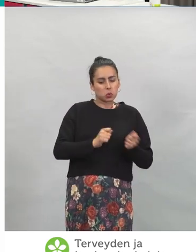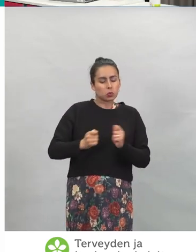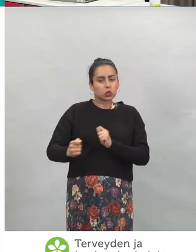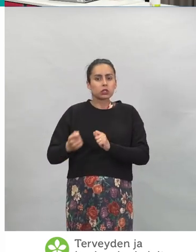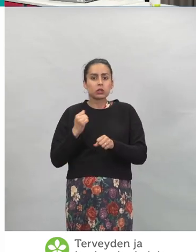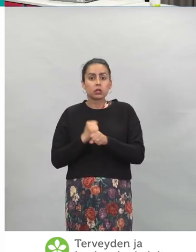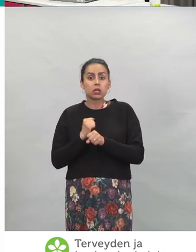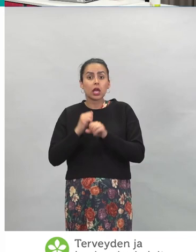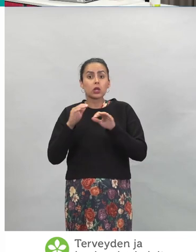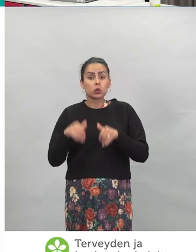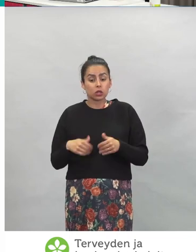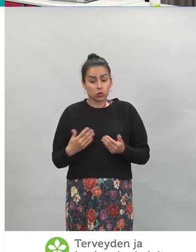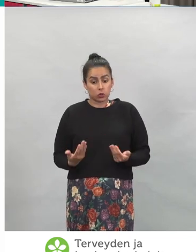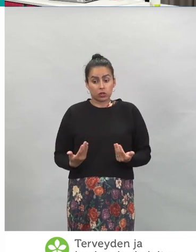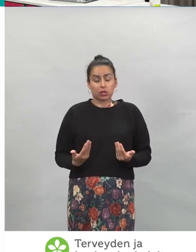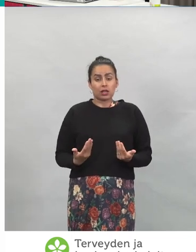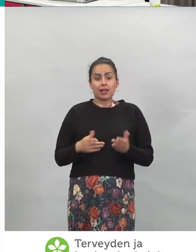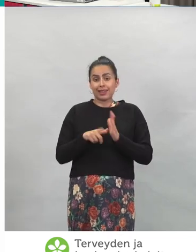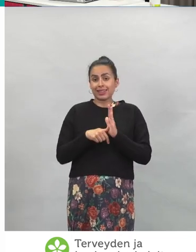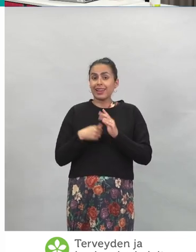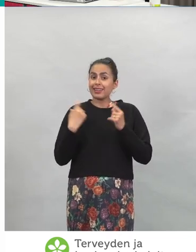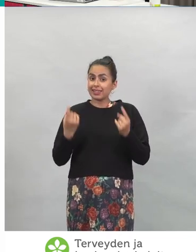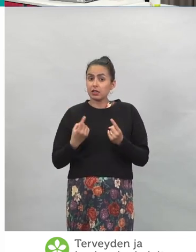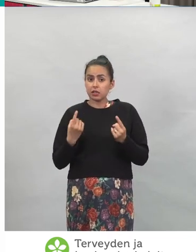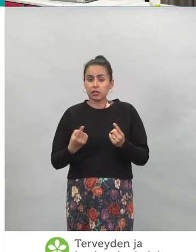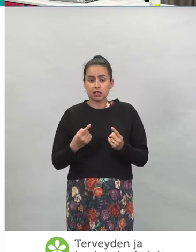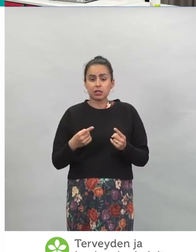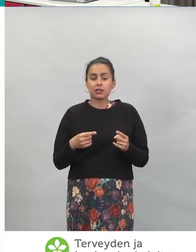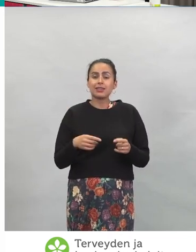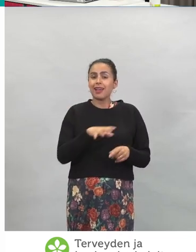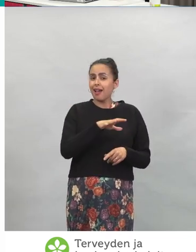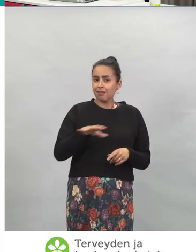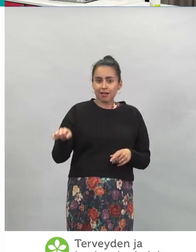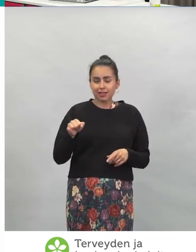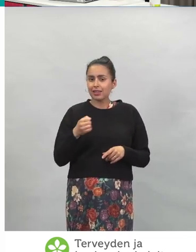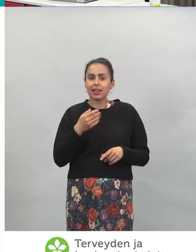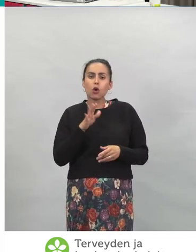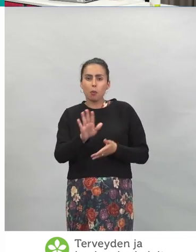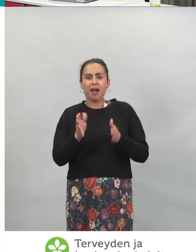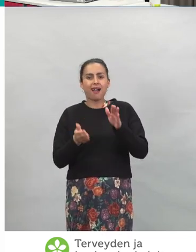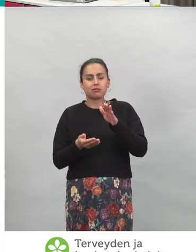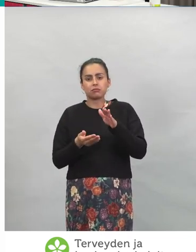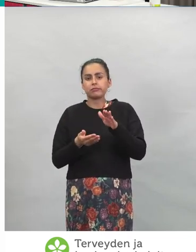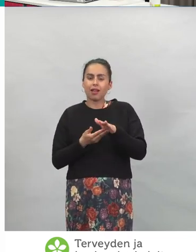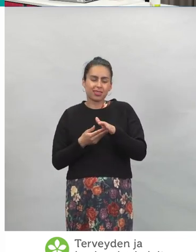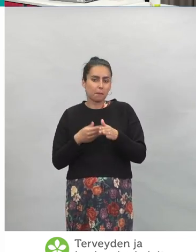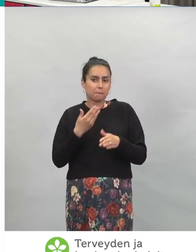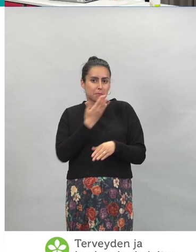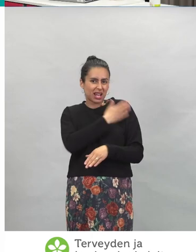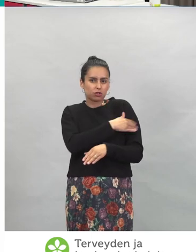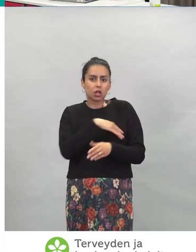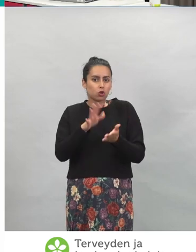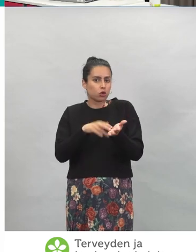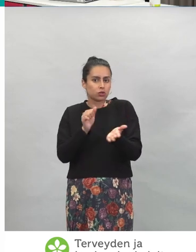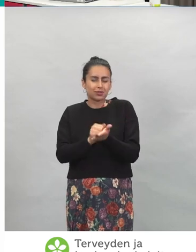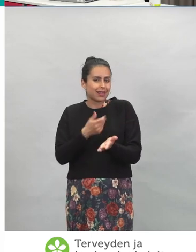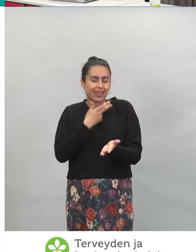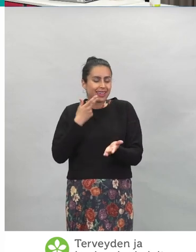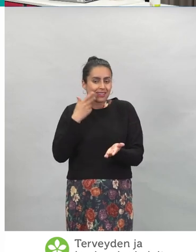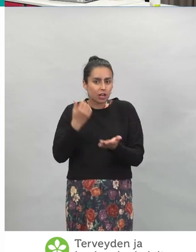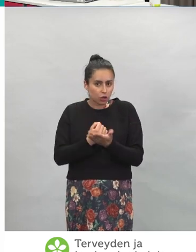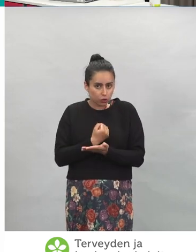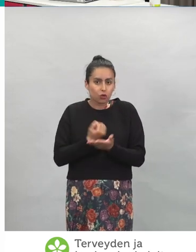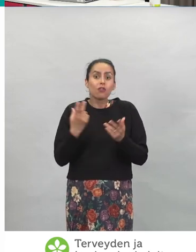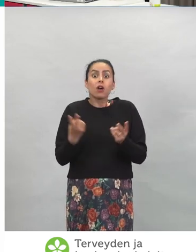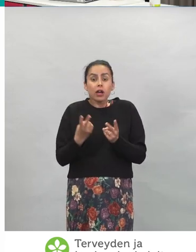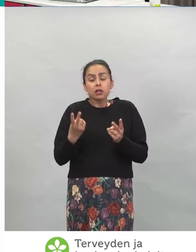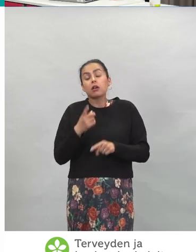hetkellä on se tilanne, että ihan kaikille sitä todistusta ei vielä sieltä Omakanta-palvelusta löydy, vaikka olisitkin jo saanut